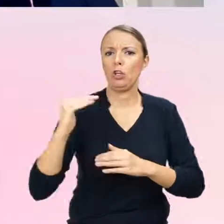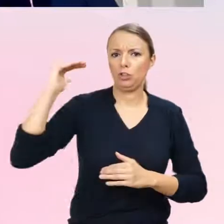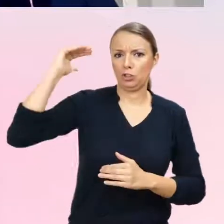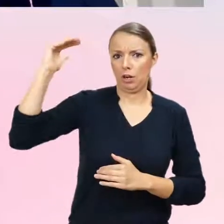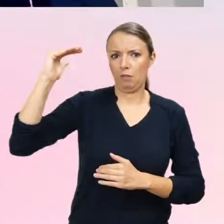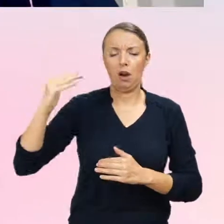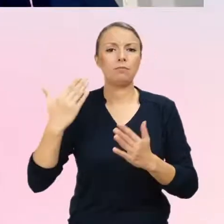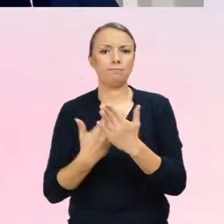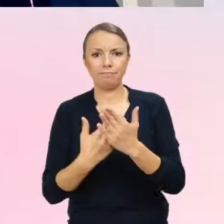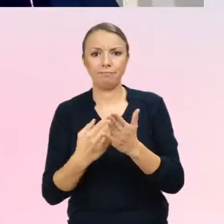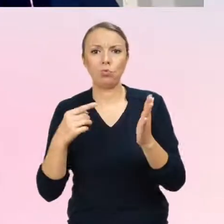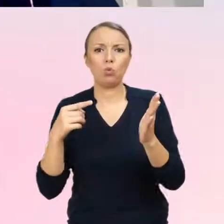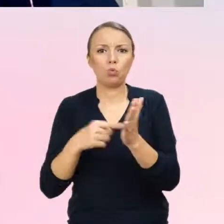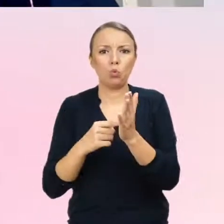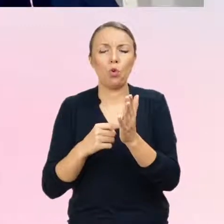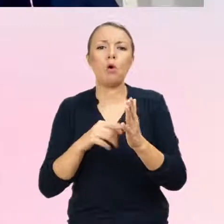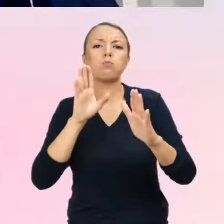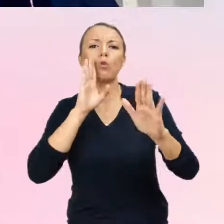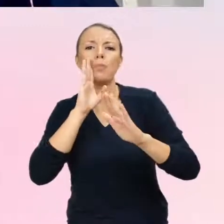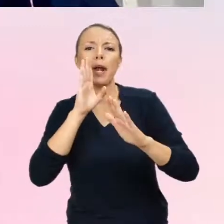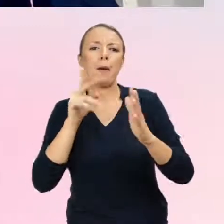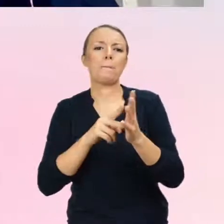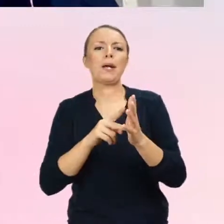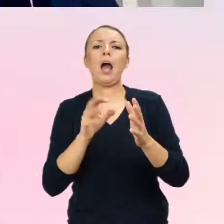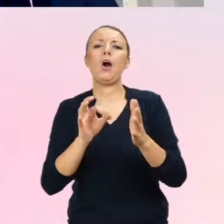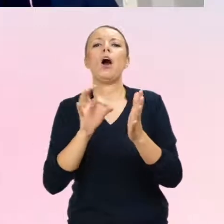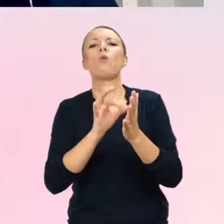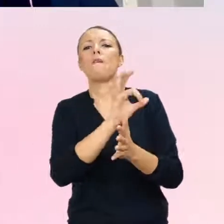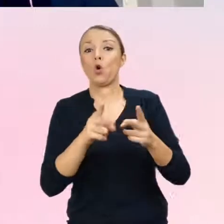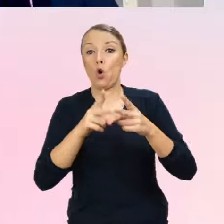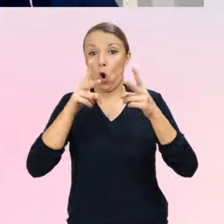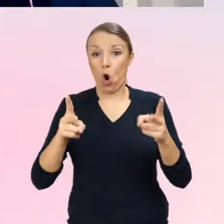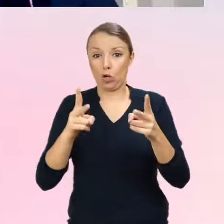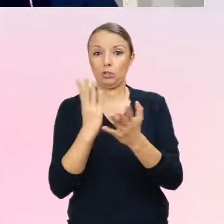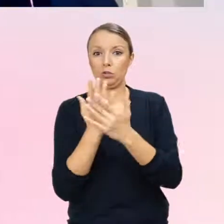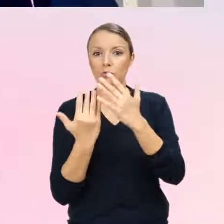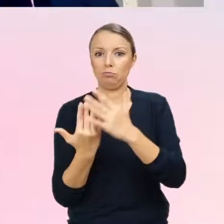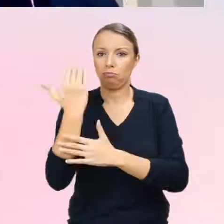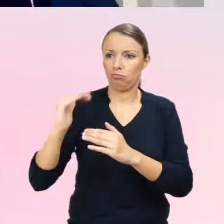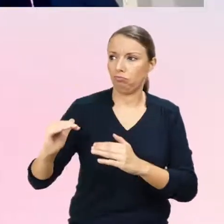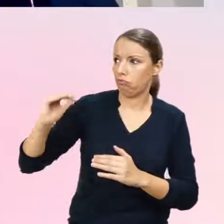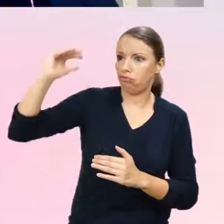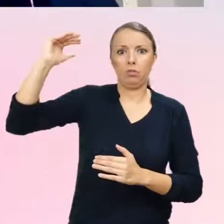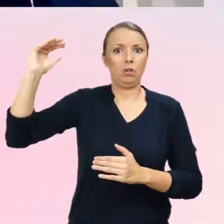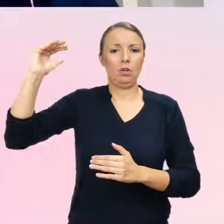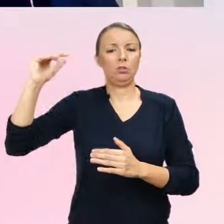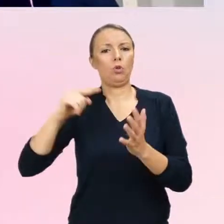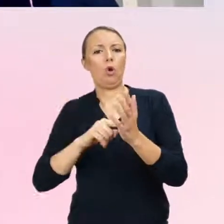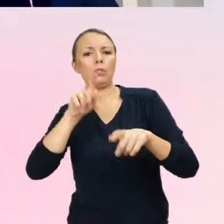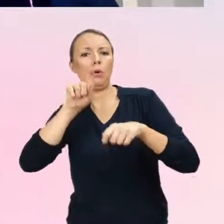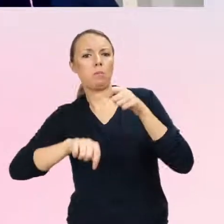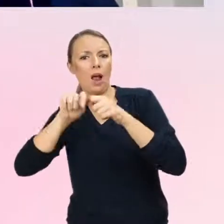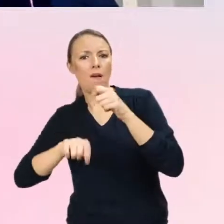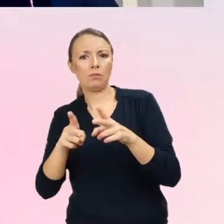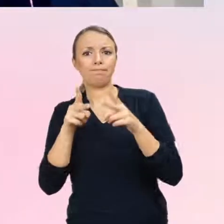i taki check-out, czy to, z czym dziecko, czy to, co było obserwowane wcześniej, to były kwestie związane z